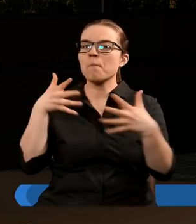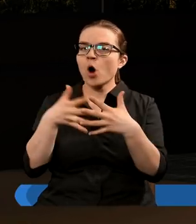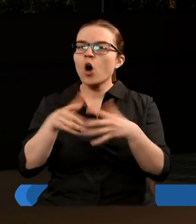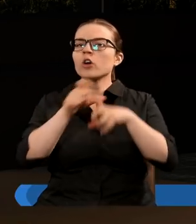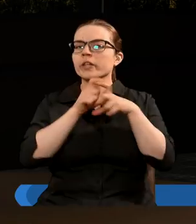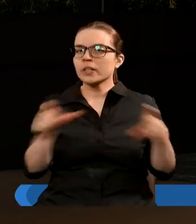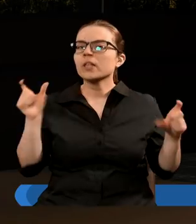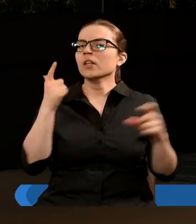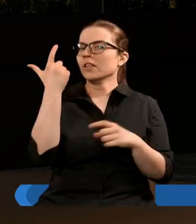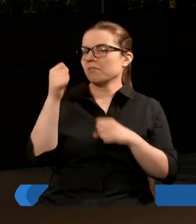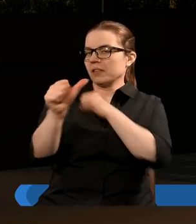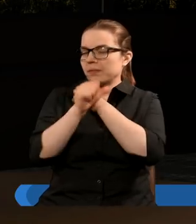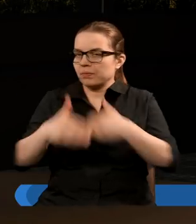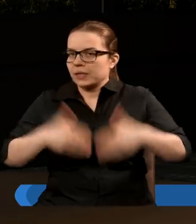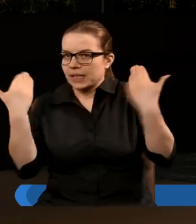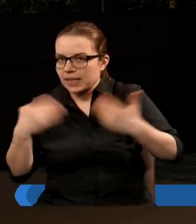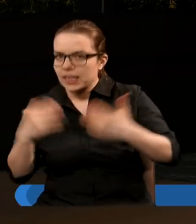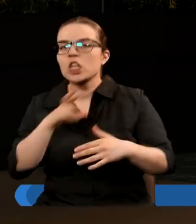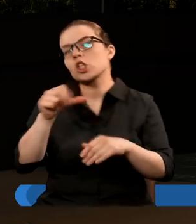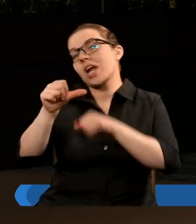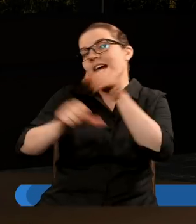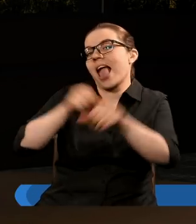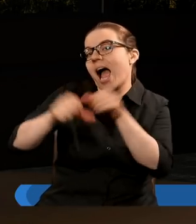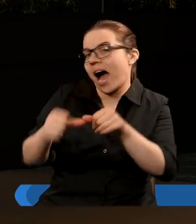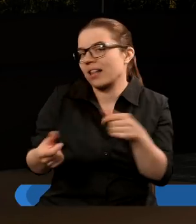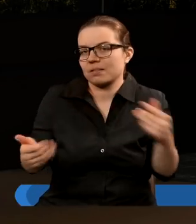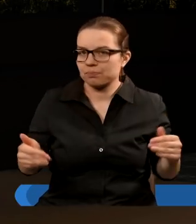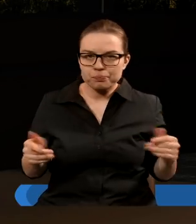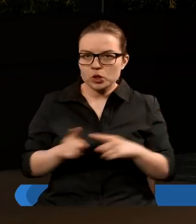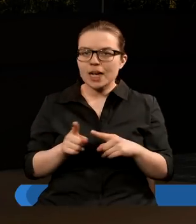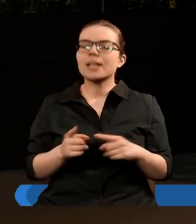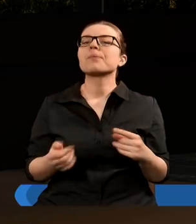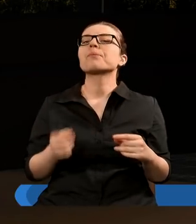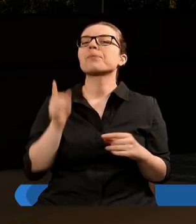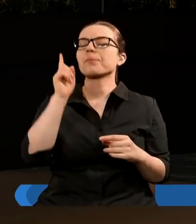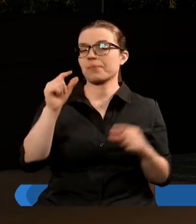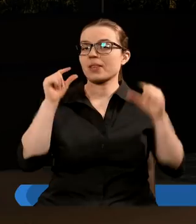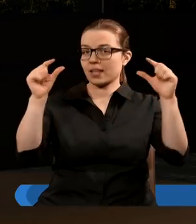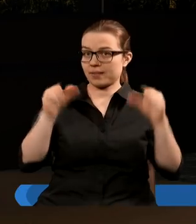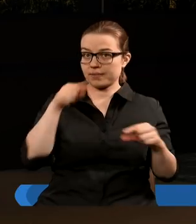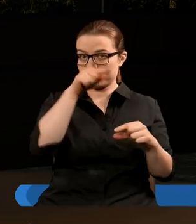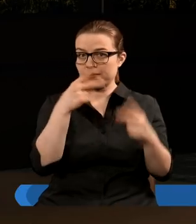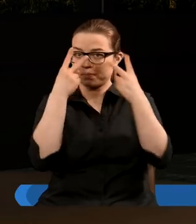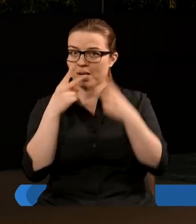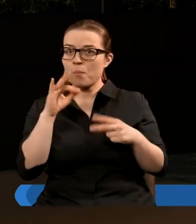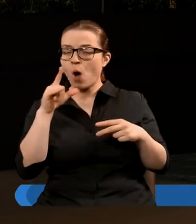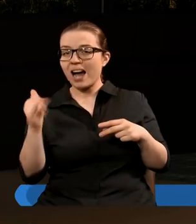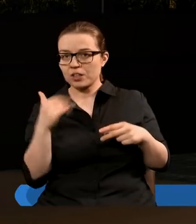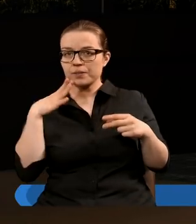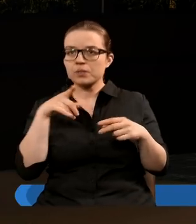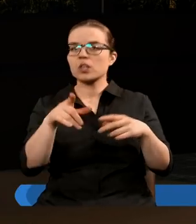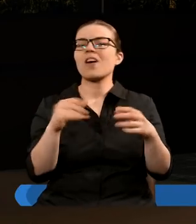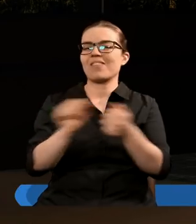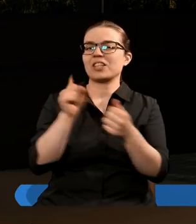1260 dni czy lat. I ten werset, który przeczytałeś, gdzie walczyła ona ze